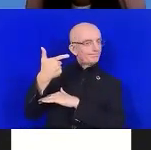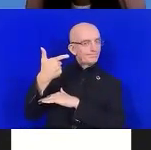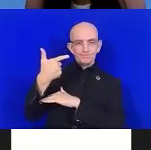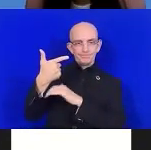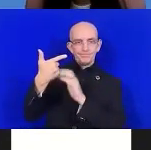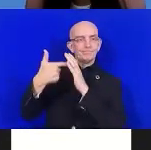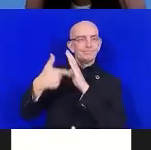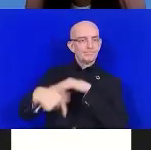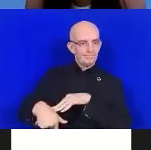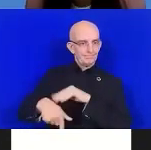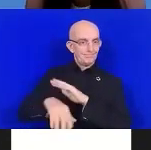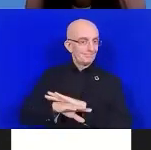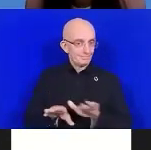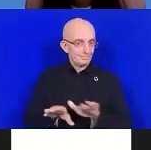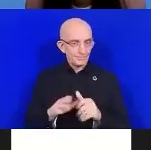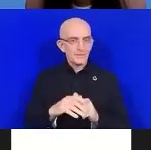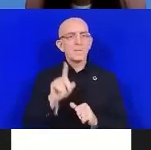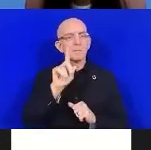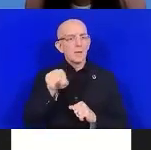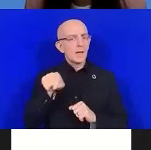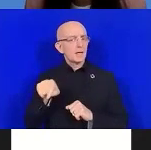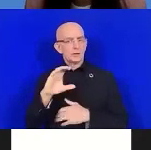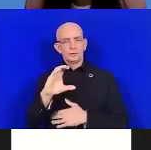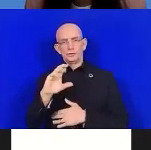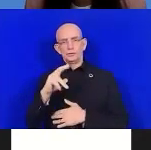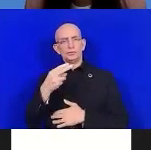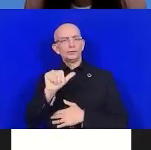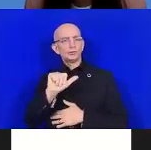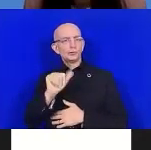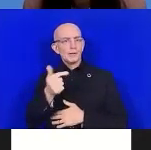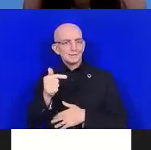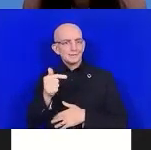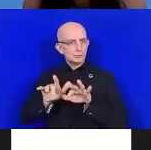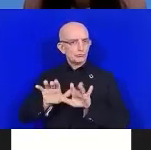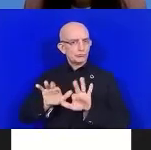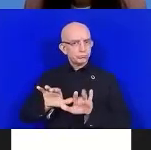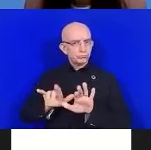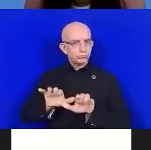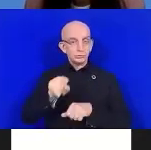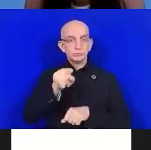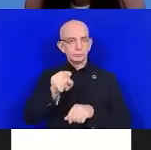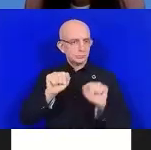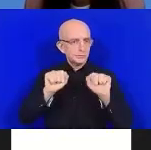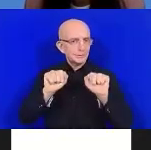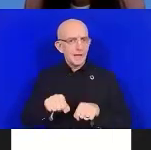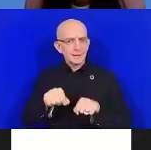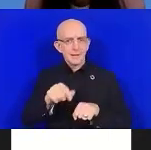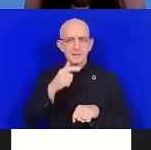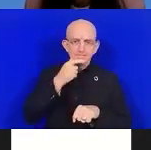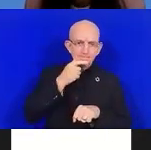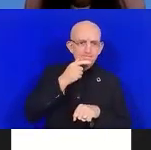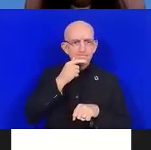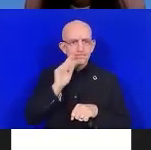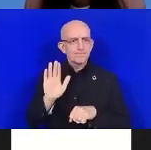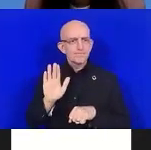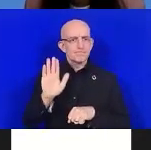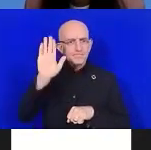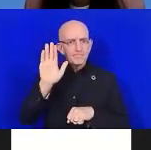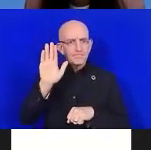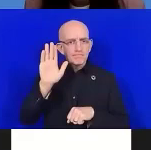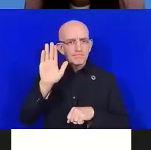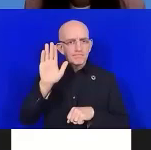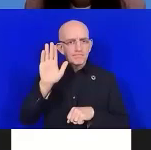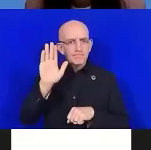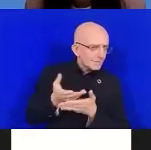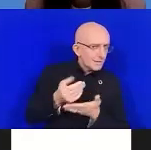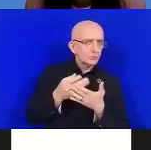partager des liens importants ou des informations dans la boîte de discussion. Nous vous prions de nous respecter les